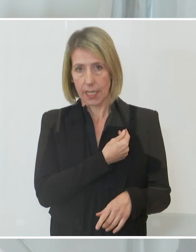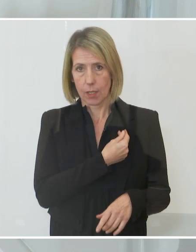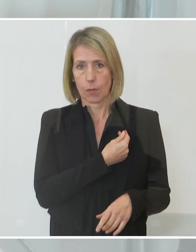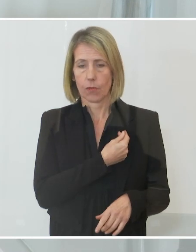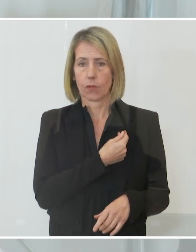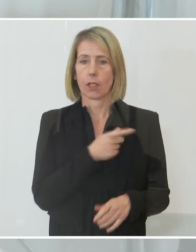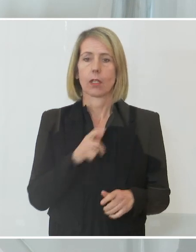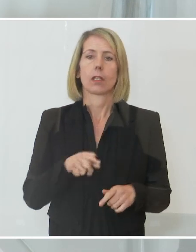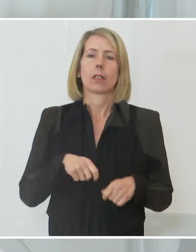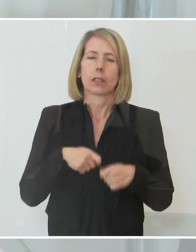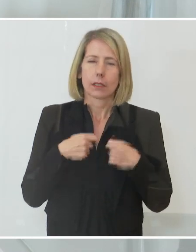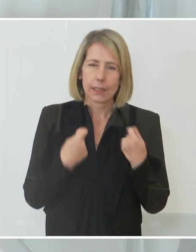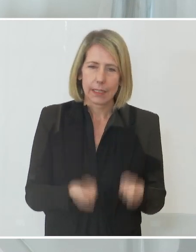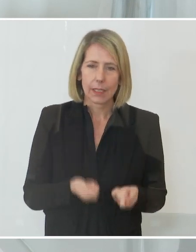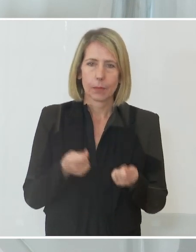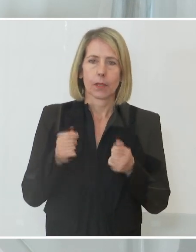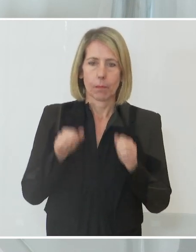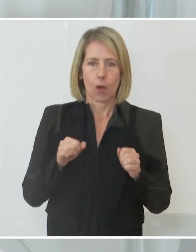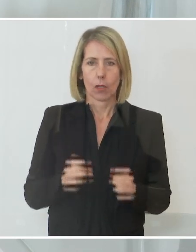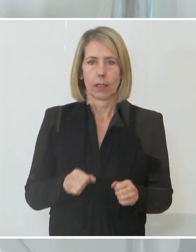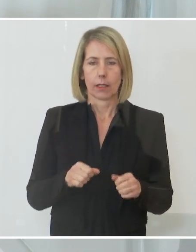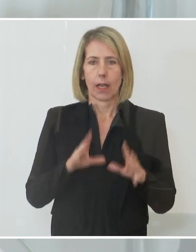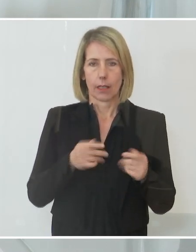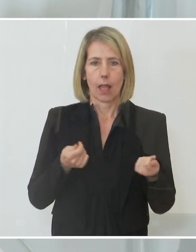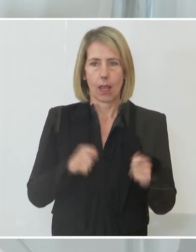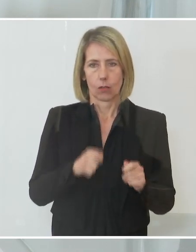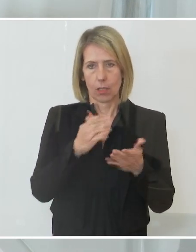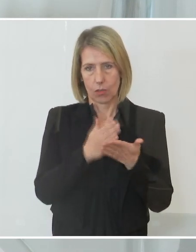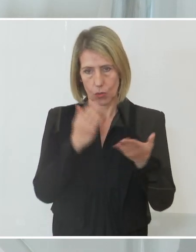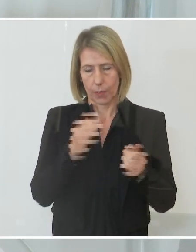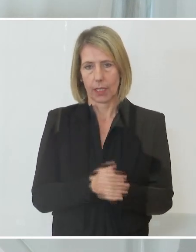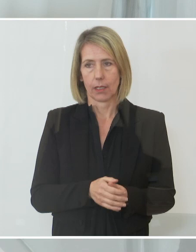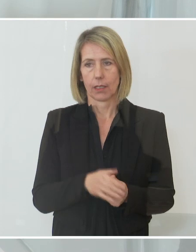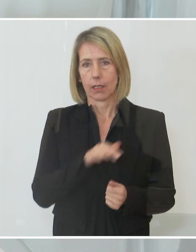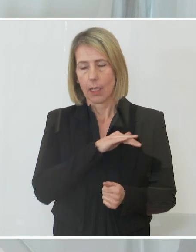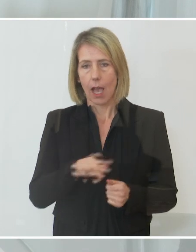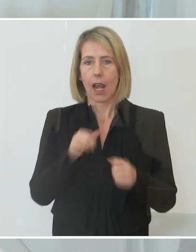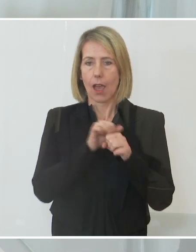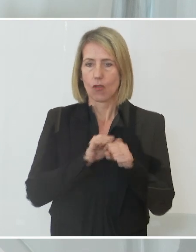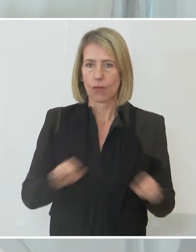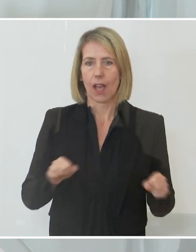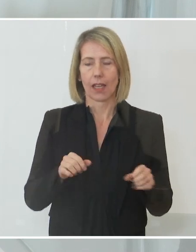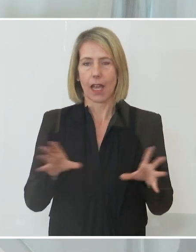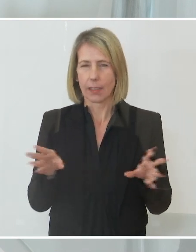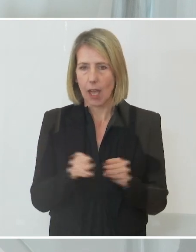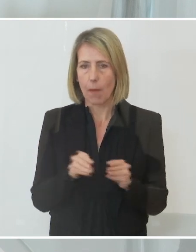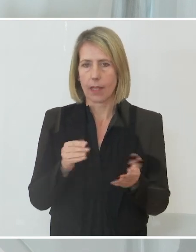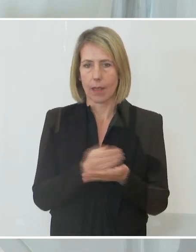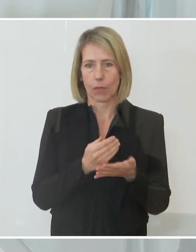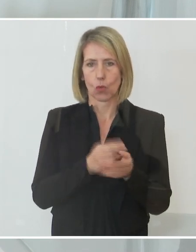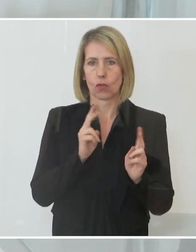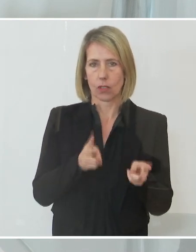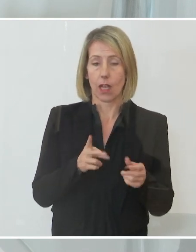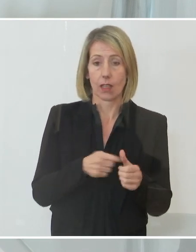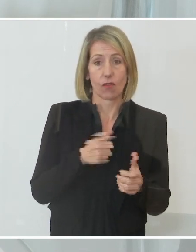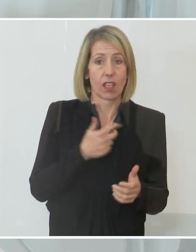dass es einen Weg raus aus diesem Lockdown auch gibt und dass wir alle gemeinsam diese Freiheit nutzen, diese Atempause gemeinsam nutzen können vom Virus, nämlich